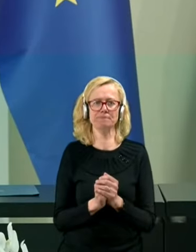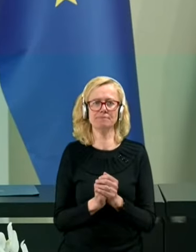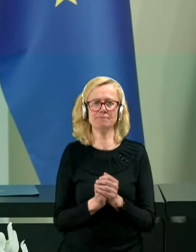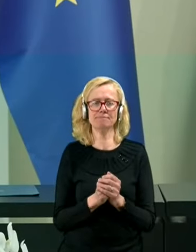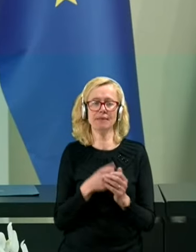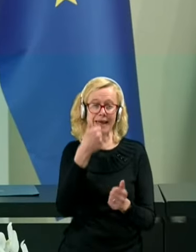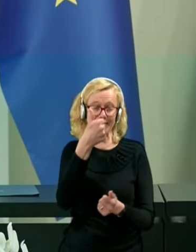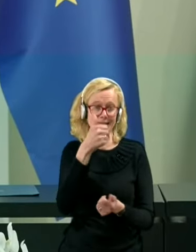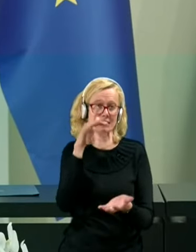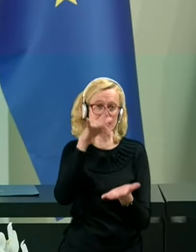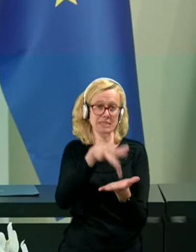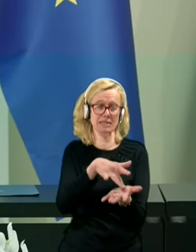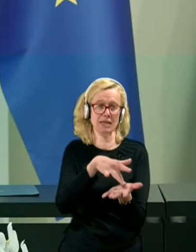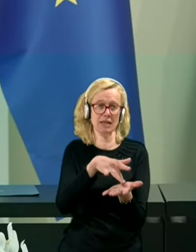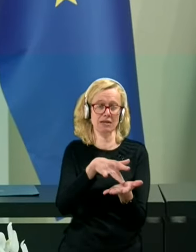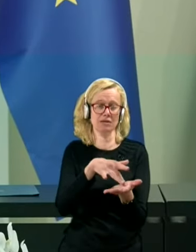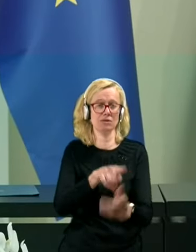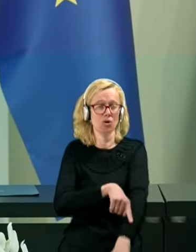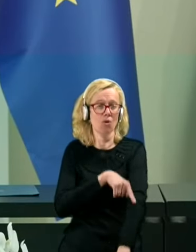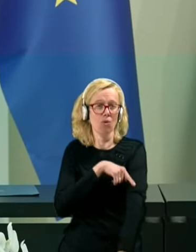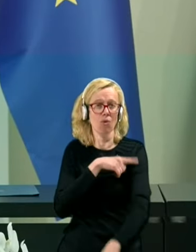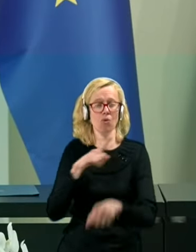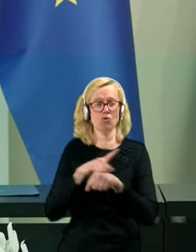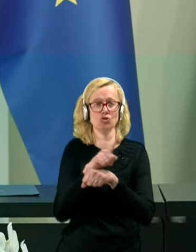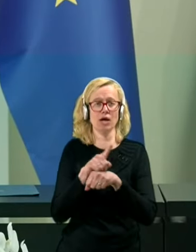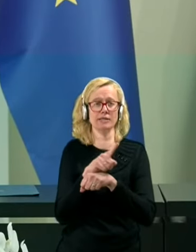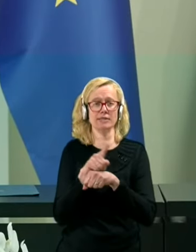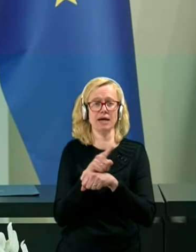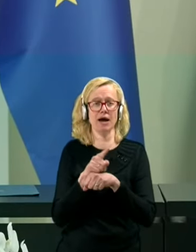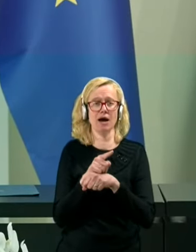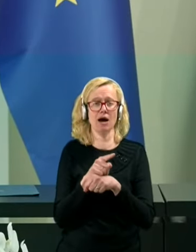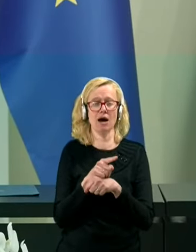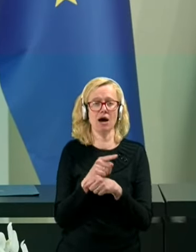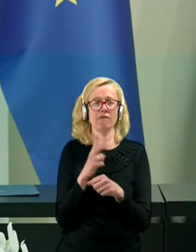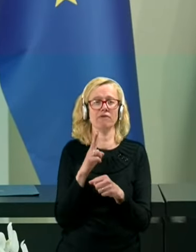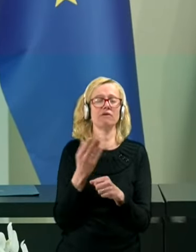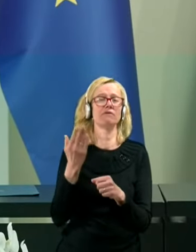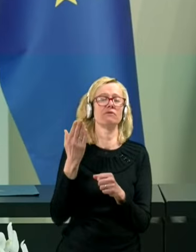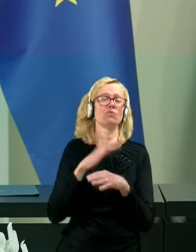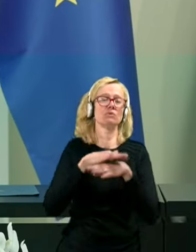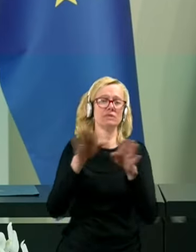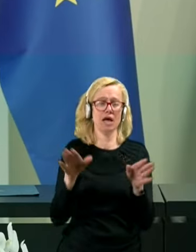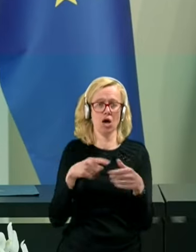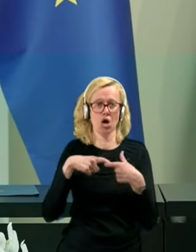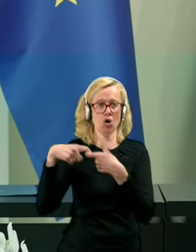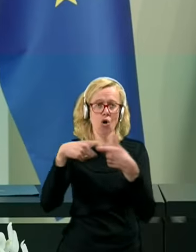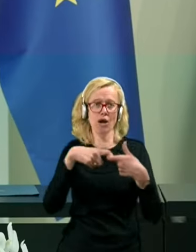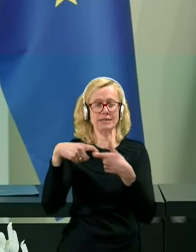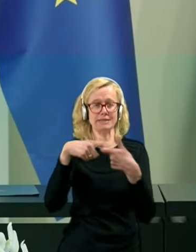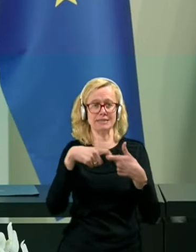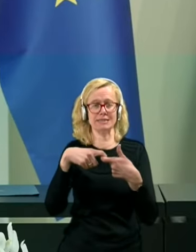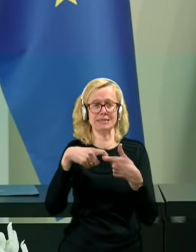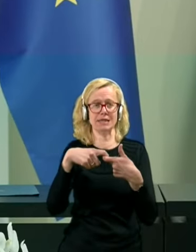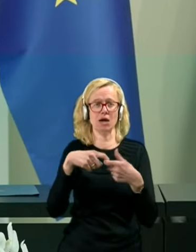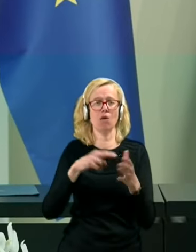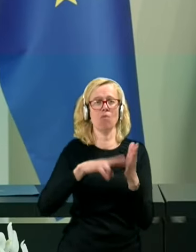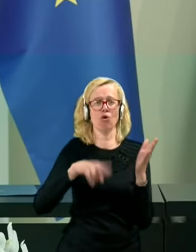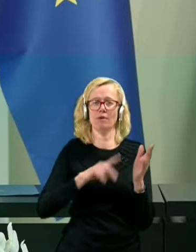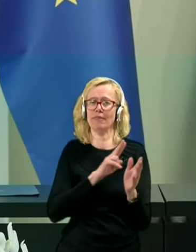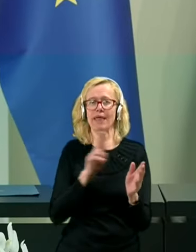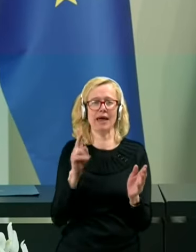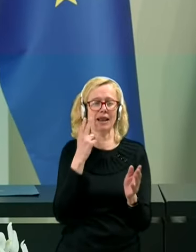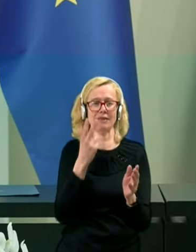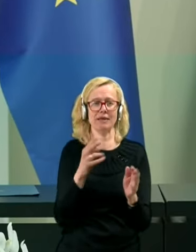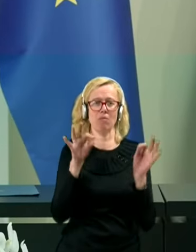ciljev, ki je bil dolgo časa v vseh koalicijskih pogodba, ne glede na barvo koalicije, je ureditev